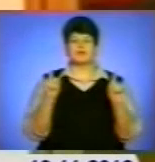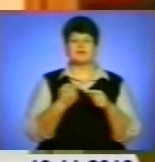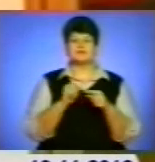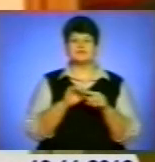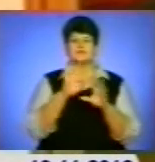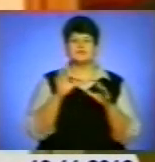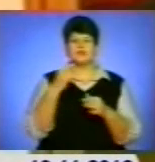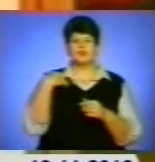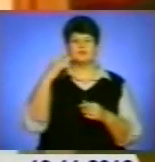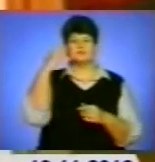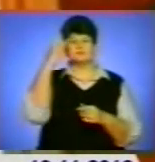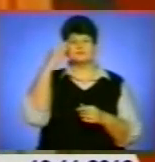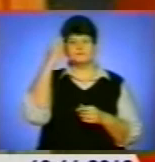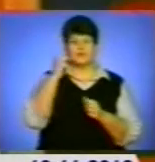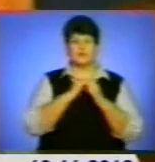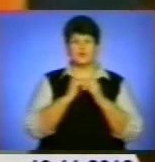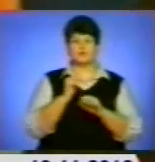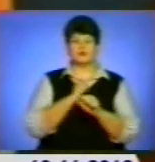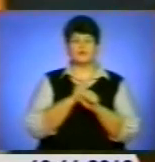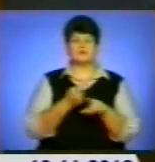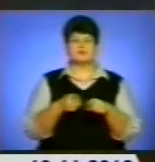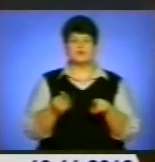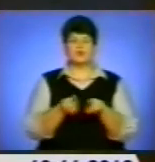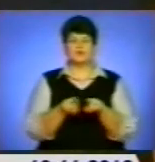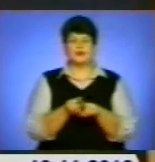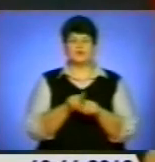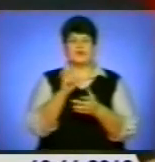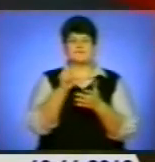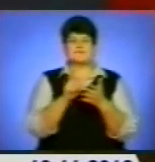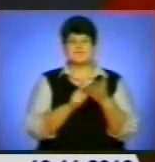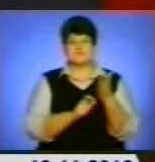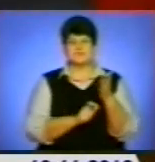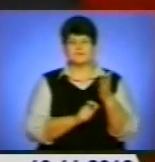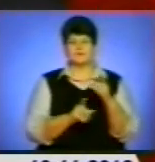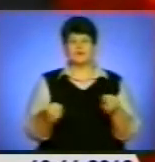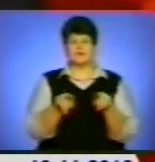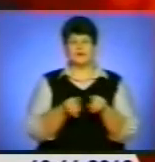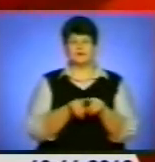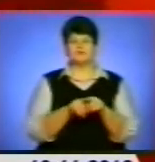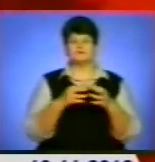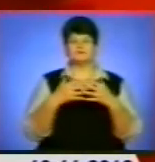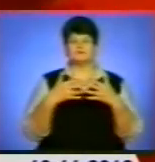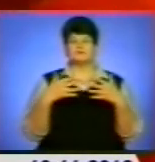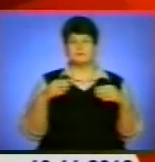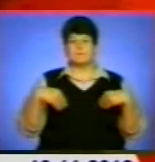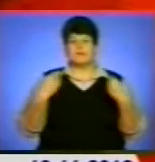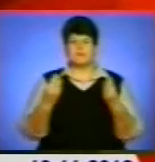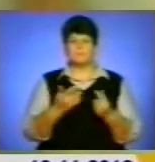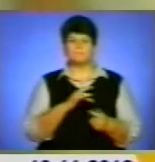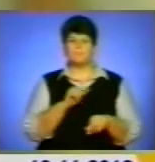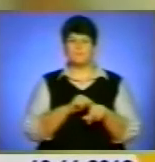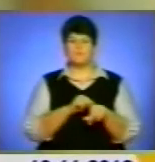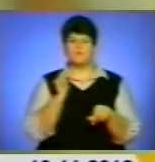вся його філософія. Кожна його робота – це своєрідний віршований твір. В лініях та барвах полотен художник зумів передати почуття,